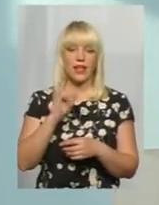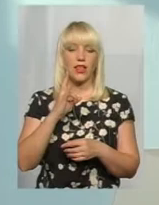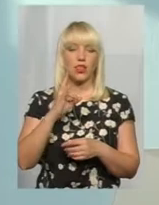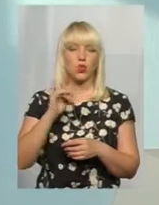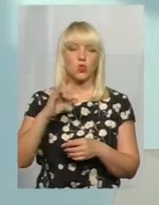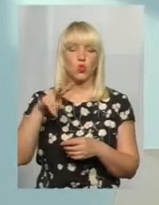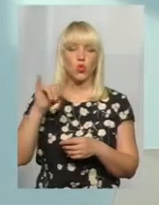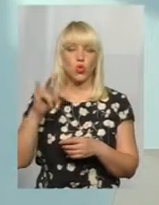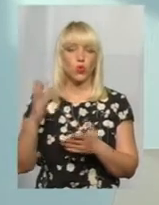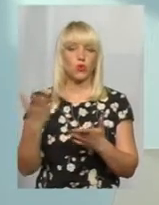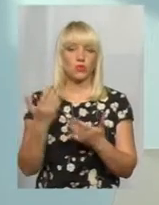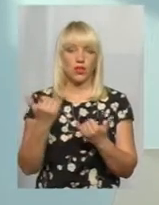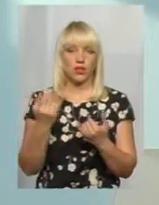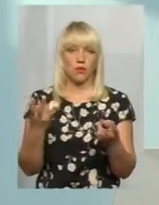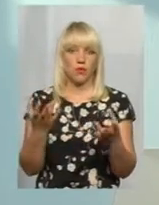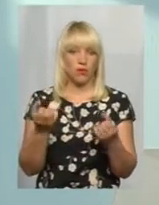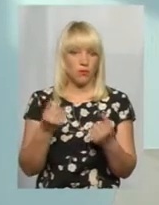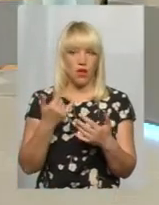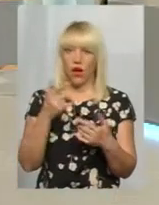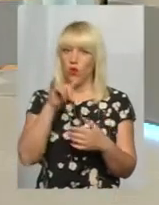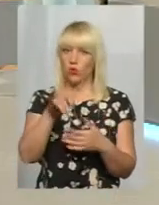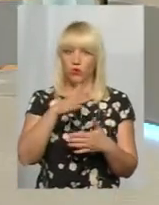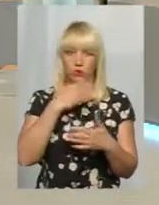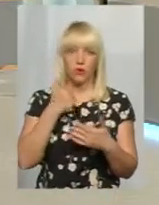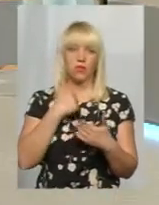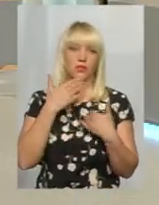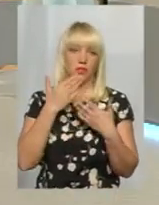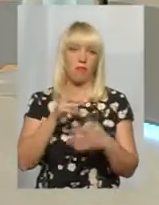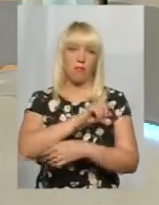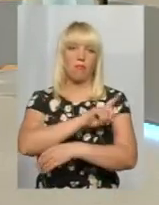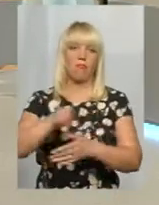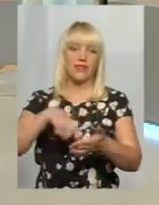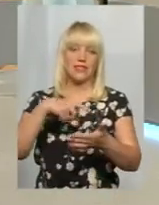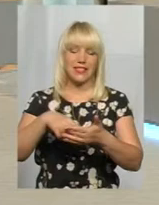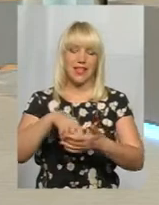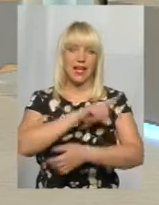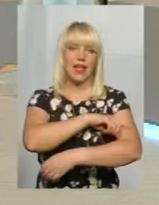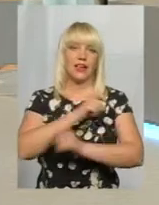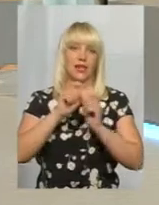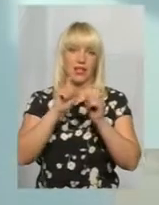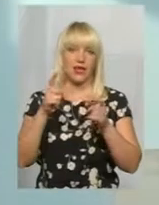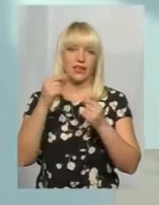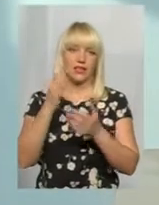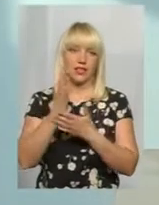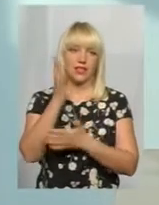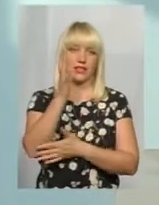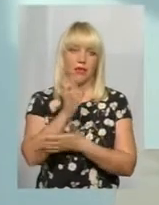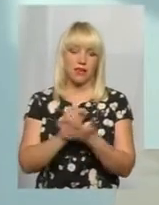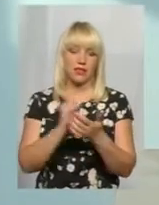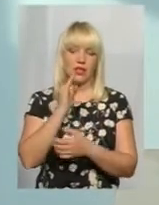немає, все таки ми рекомендуємо звернутися в нашу міську лікарню, де є в ендокринологічному відділенні запас інсуліну.